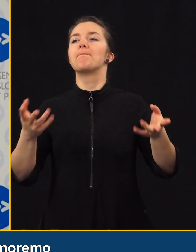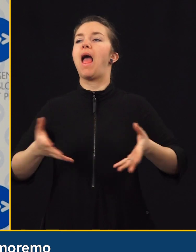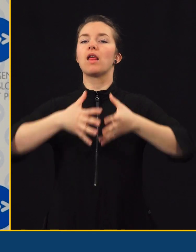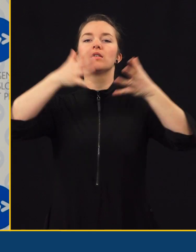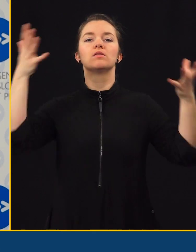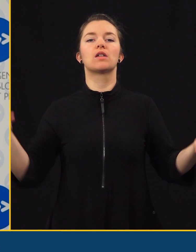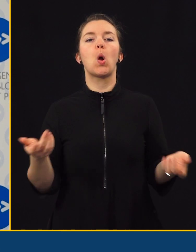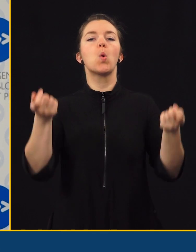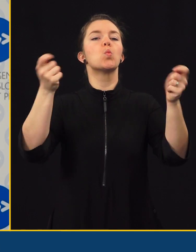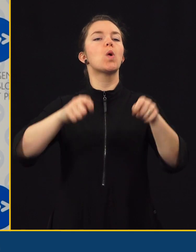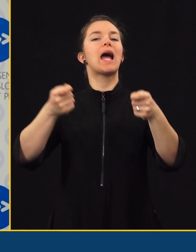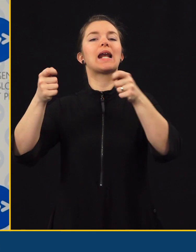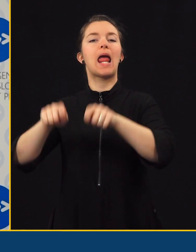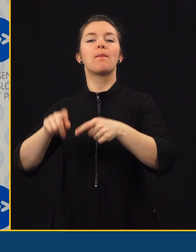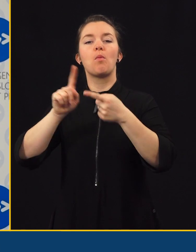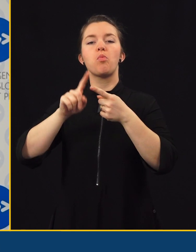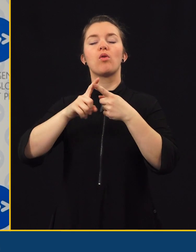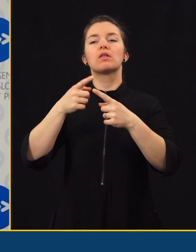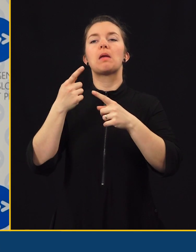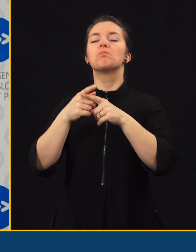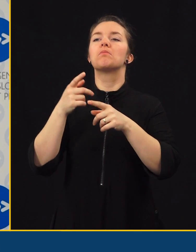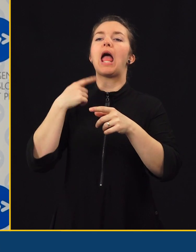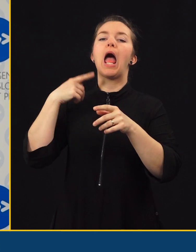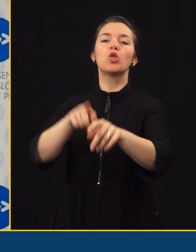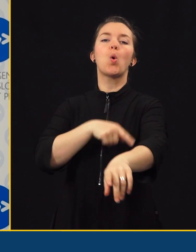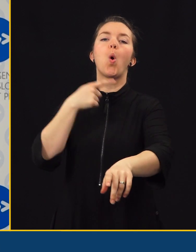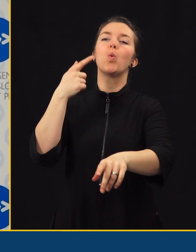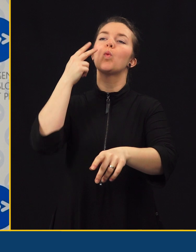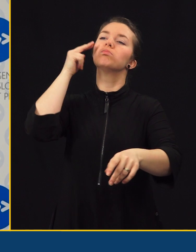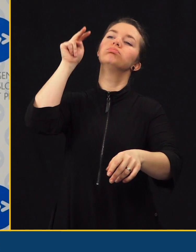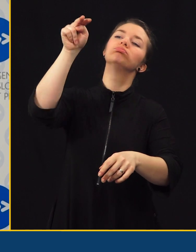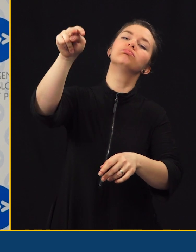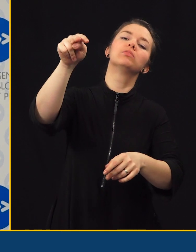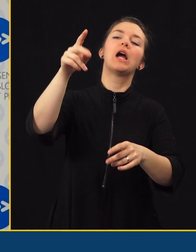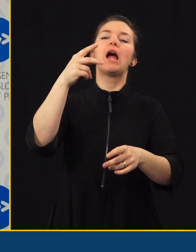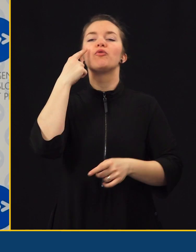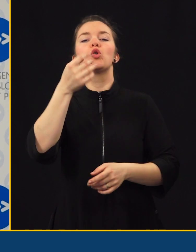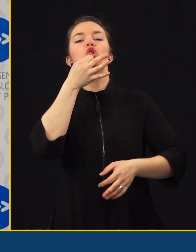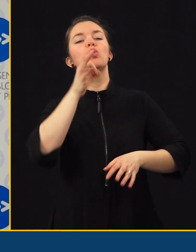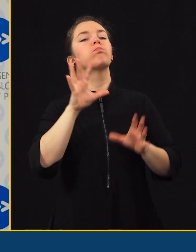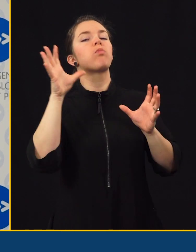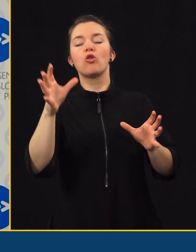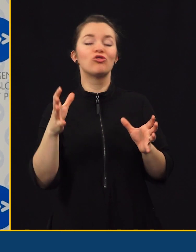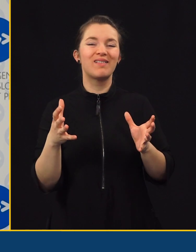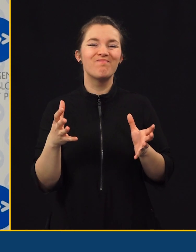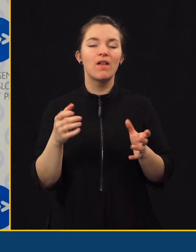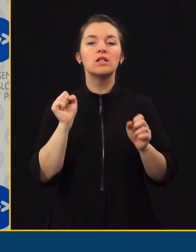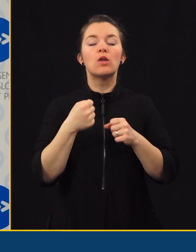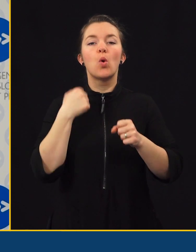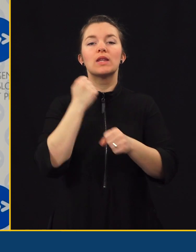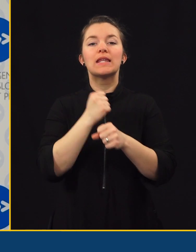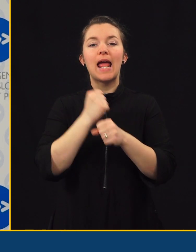okrepov, da bi potem nekako na dolgi rok bilo izboljšanje. Zato